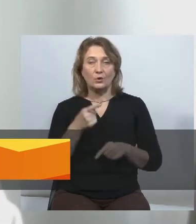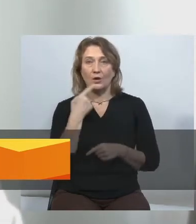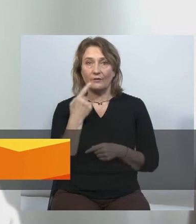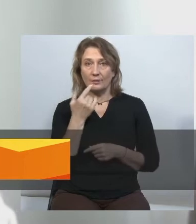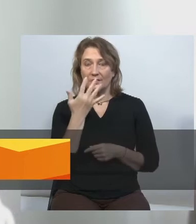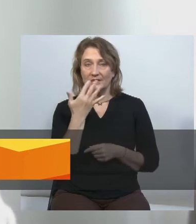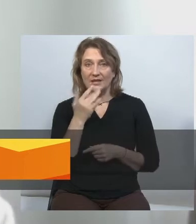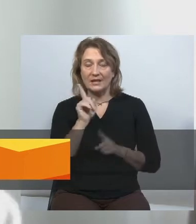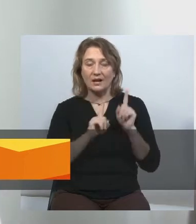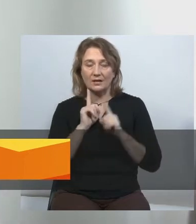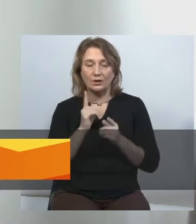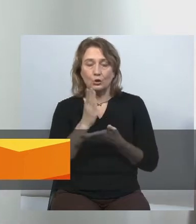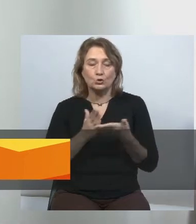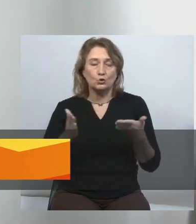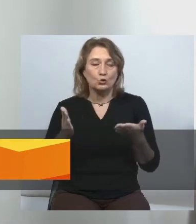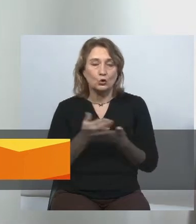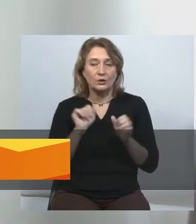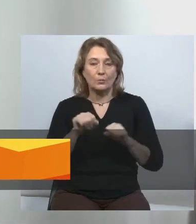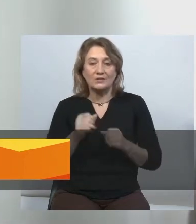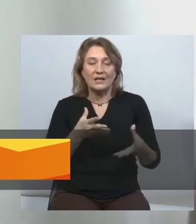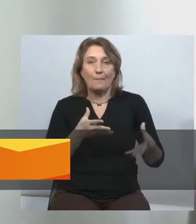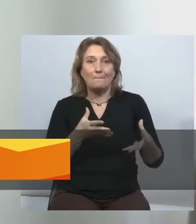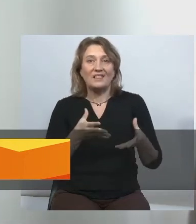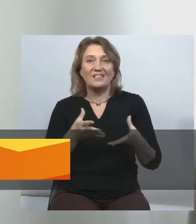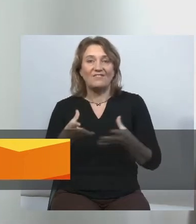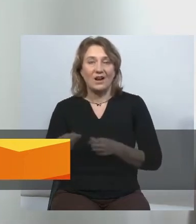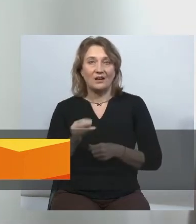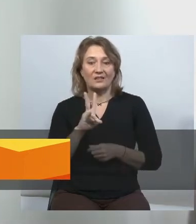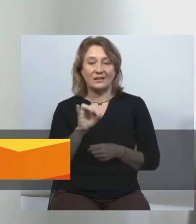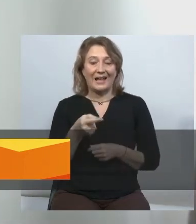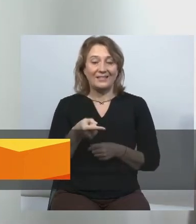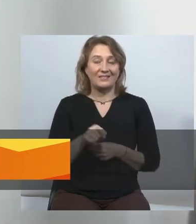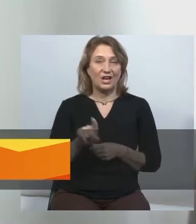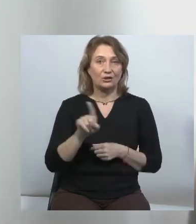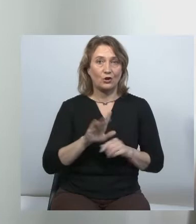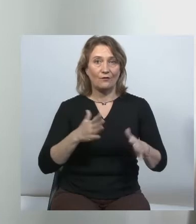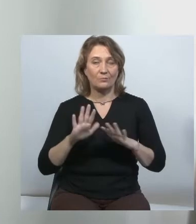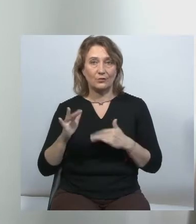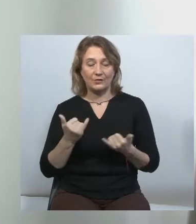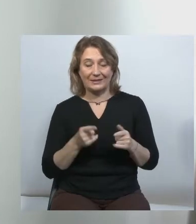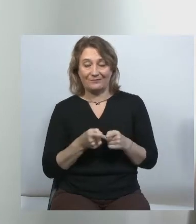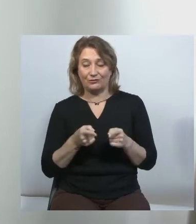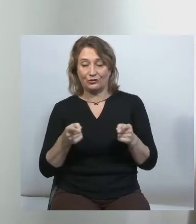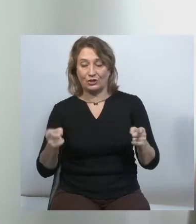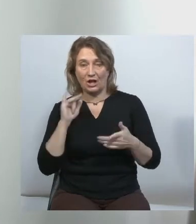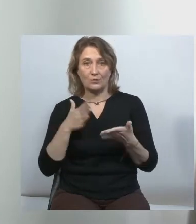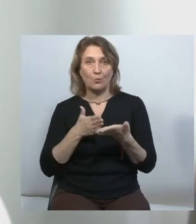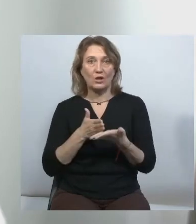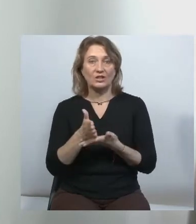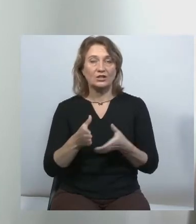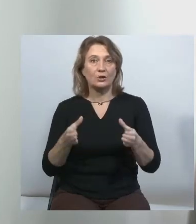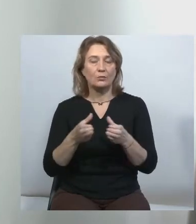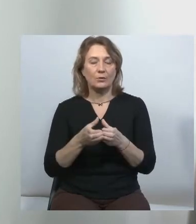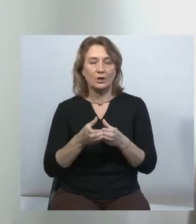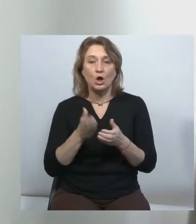жодної можливості впливати на те, що відбувається в ефірі в час політичних кампаній. Жодної можливості.